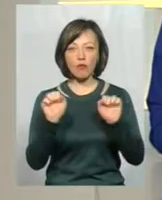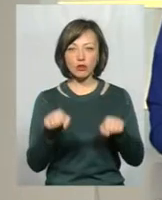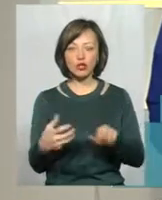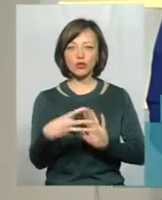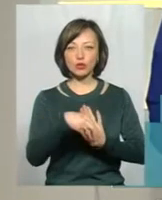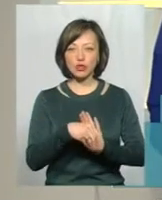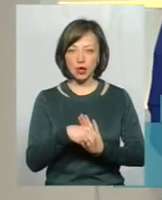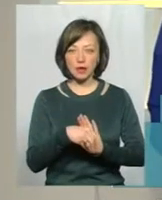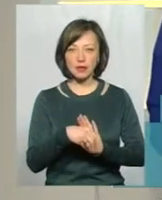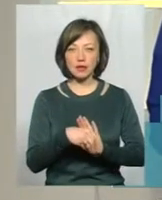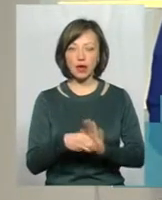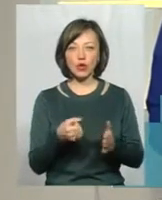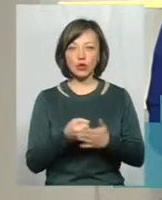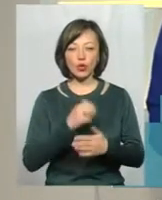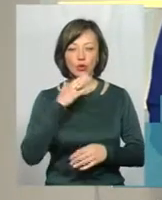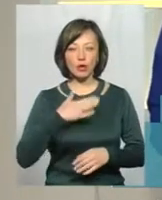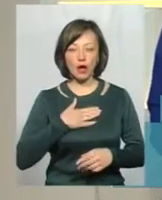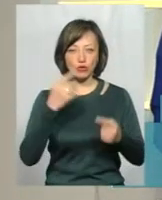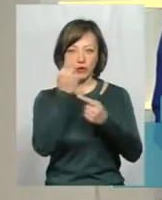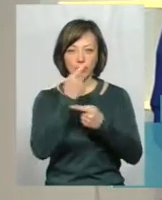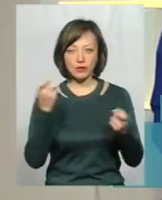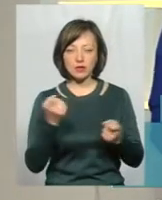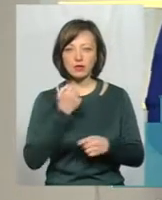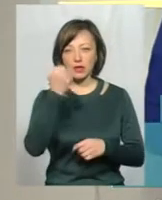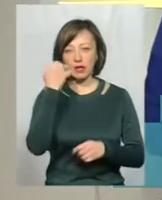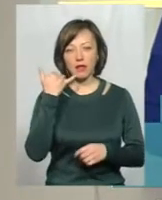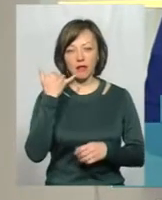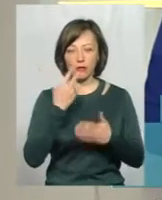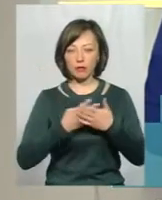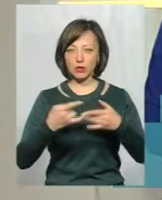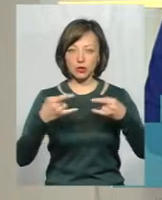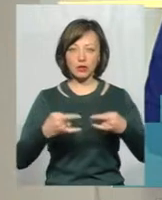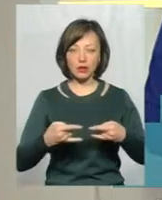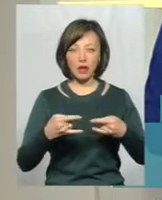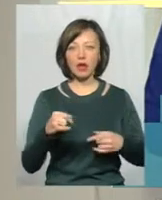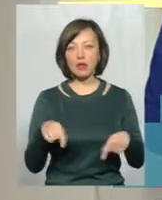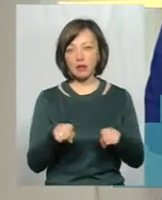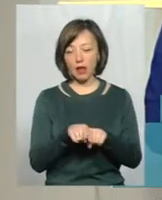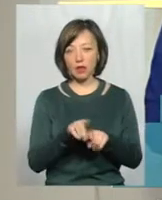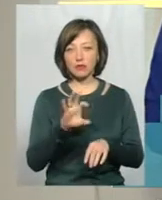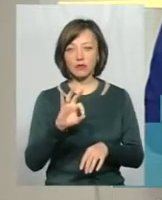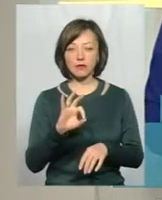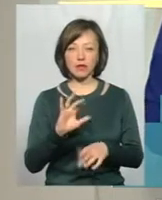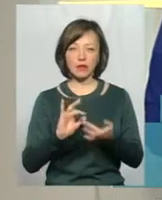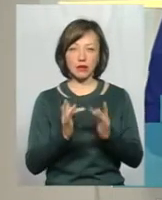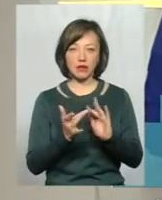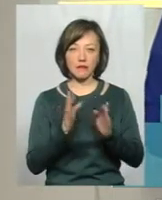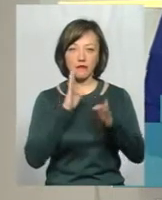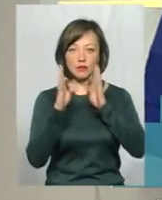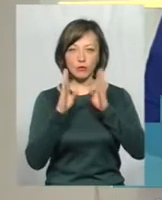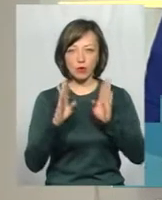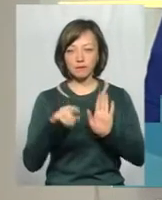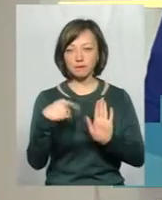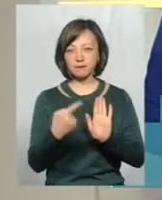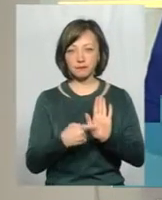долучатись до нашого ефіру завдяки телефонам, які бачите на ваших екранах, а також у соцмережі Фейсбук. Ставте